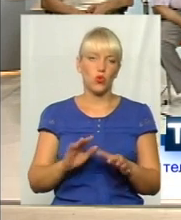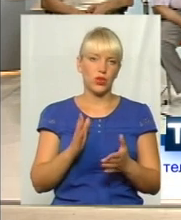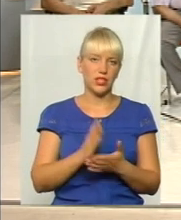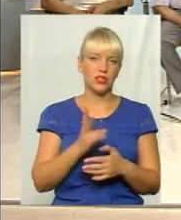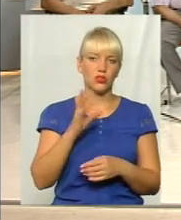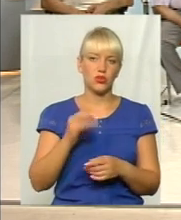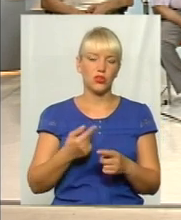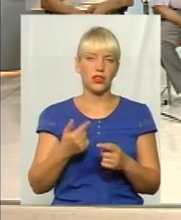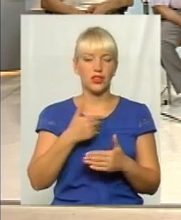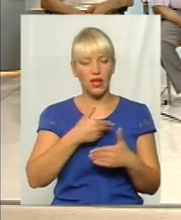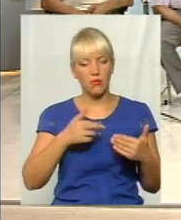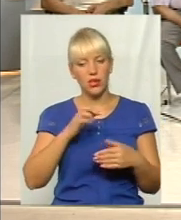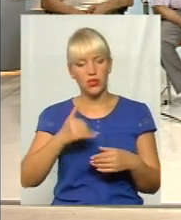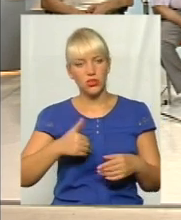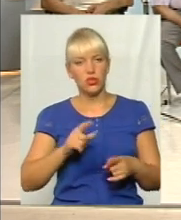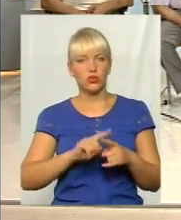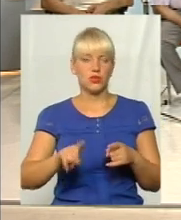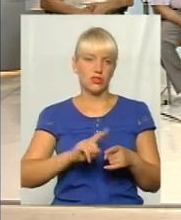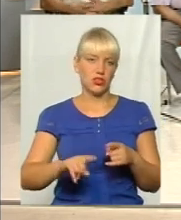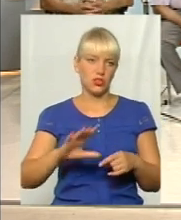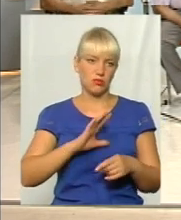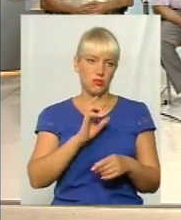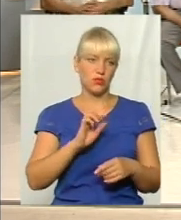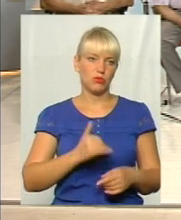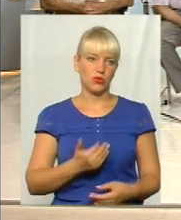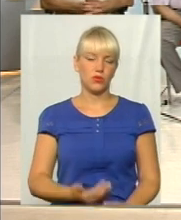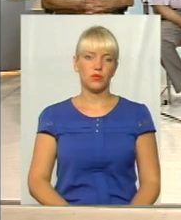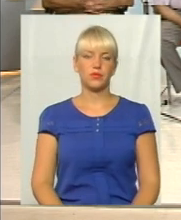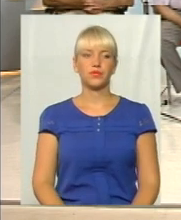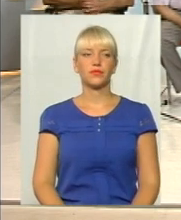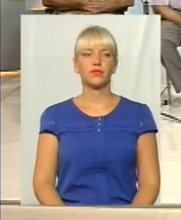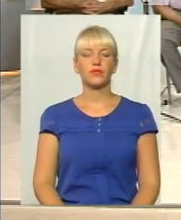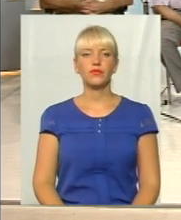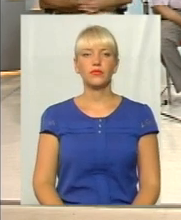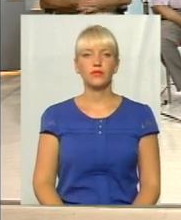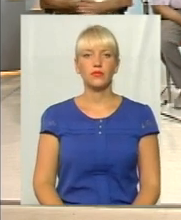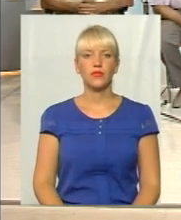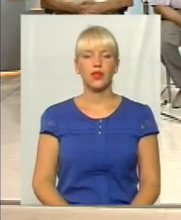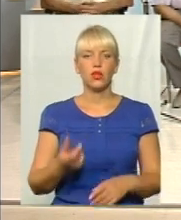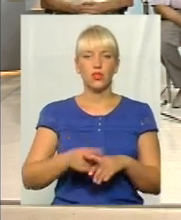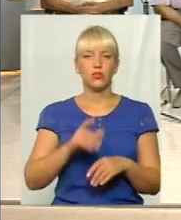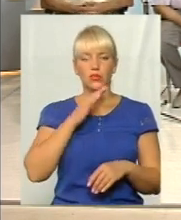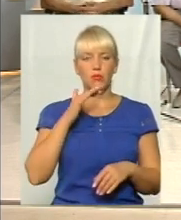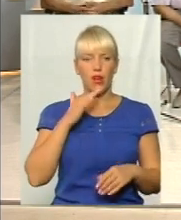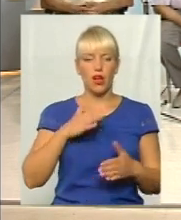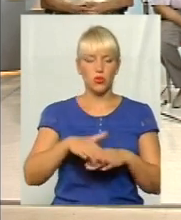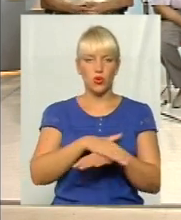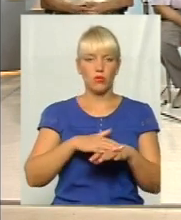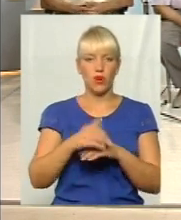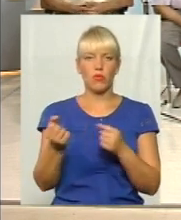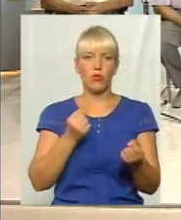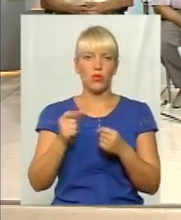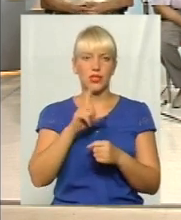Просто що нам би хотілося, щоб він йшов скоріше. Скоріше. До речі, дуже багато громадськість боролась за